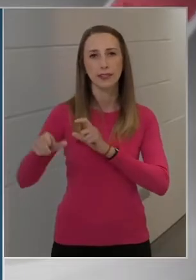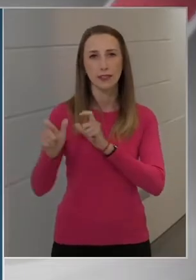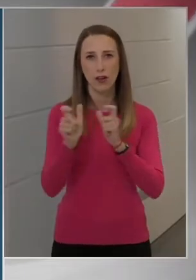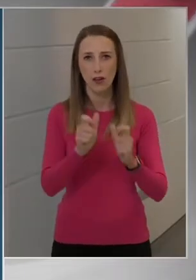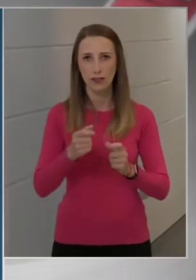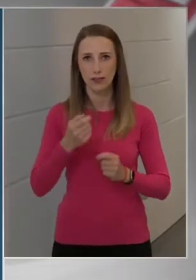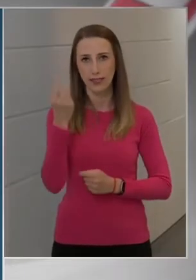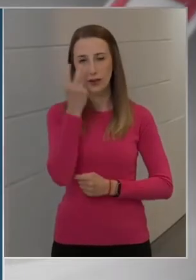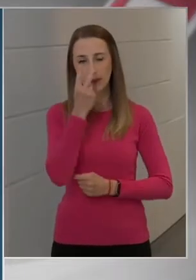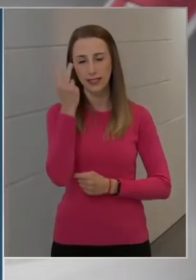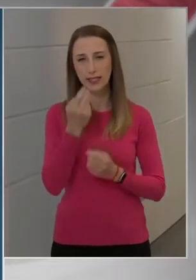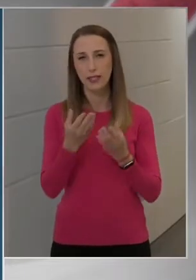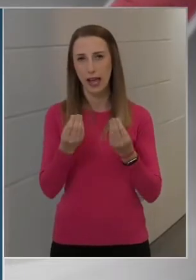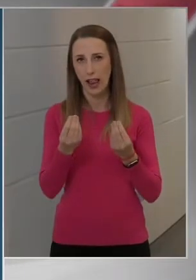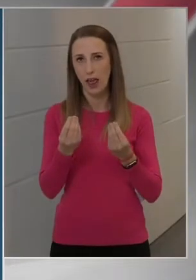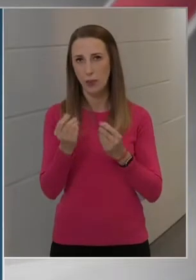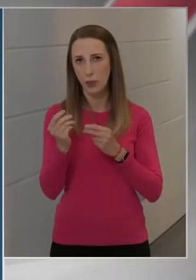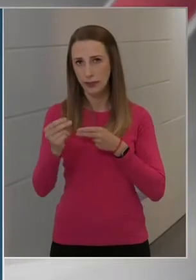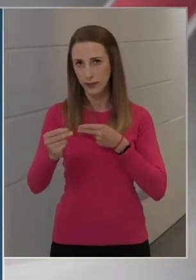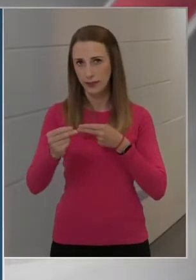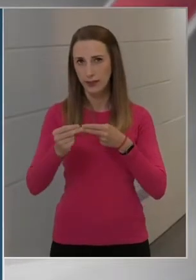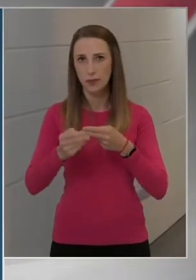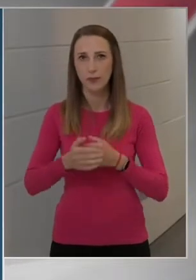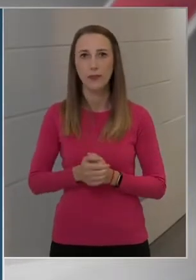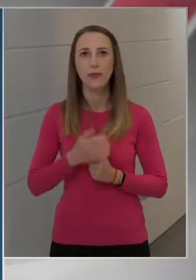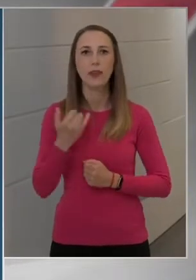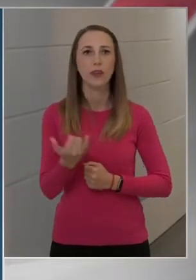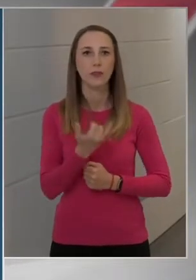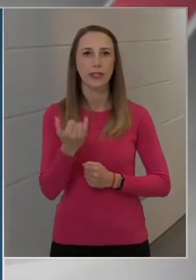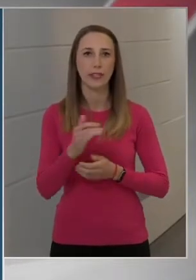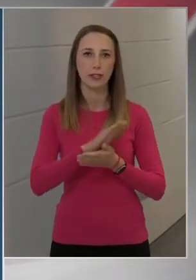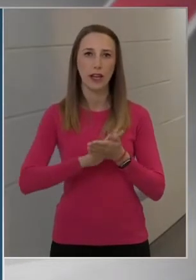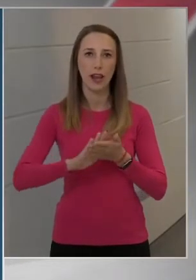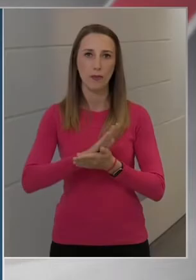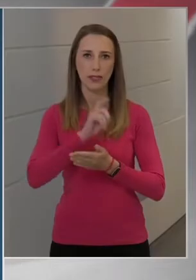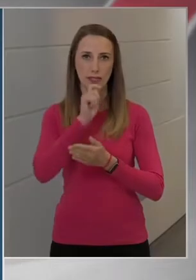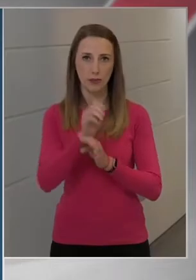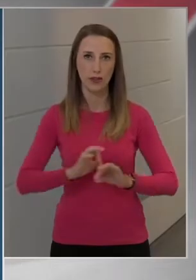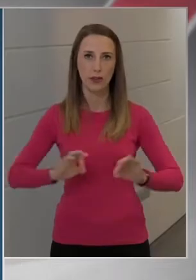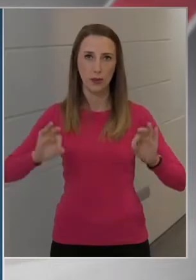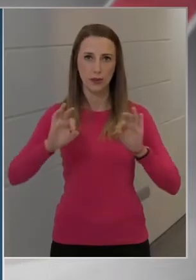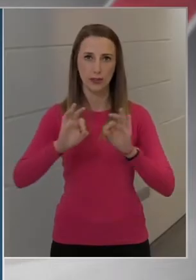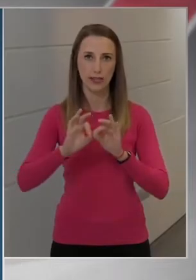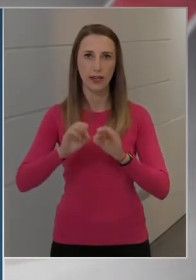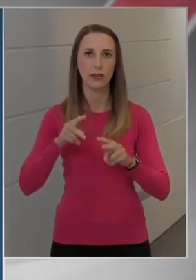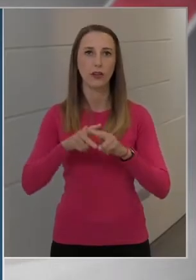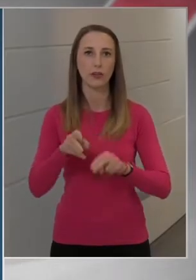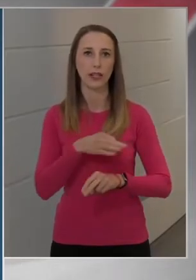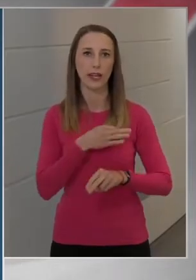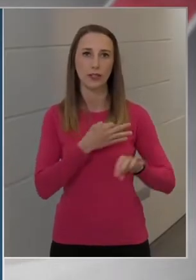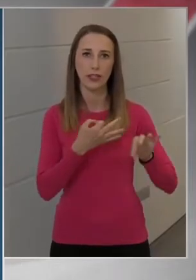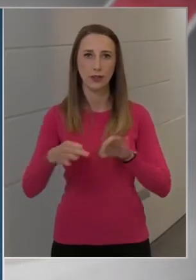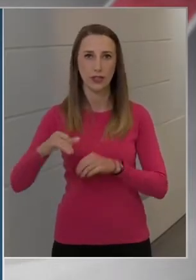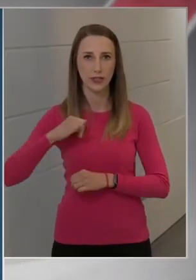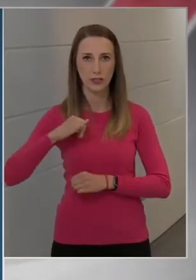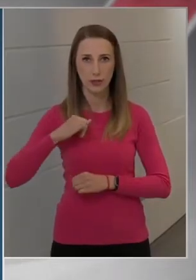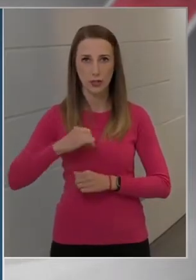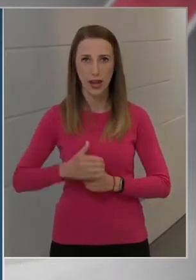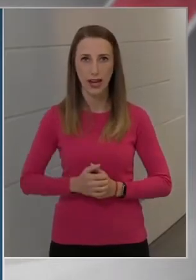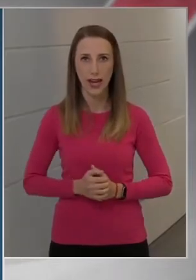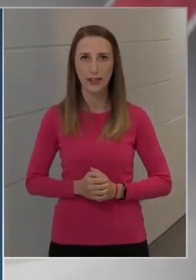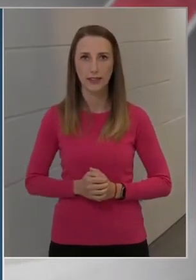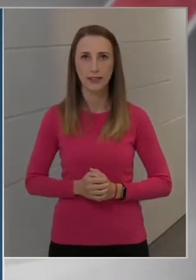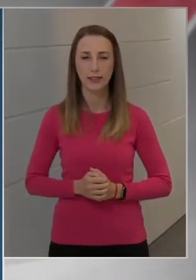természetes állapothoz, ami mindig is jellemezte Magyarország közegészségügyi biztonságát.